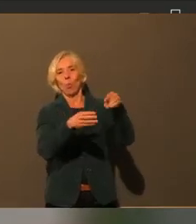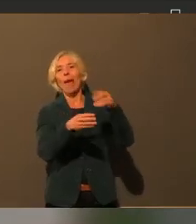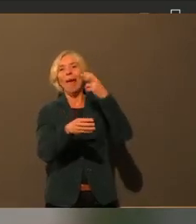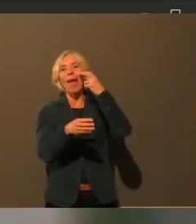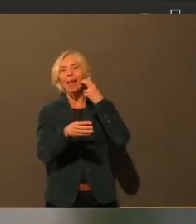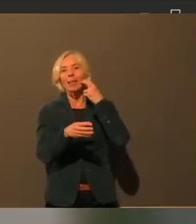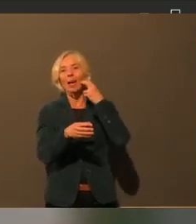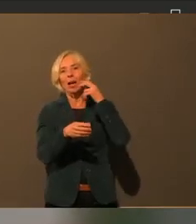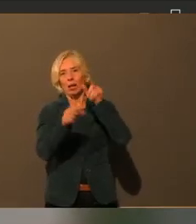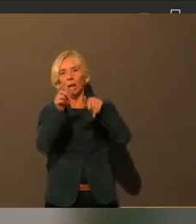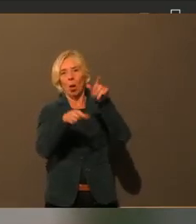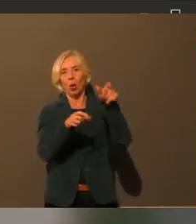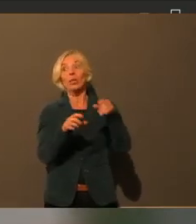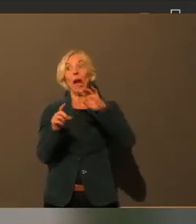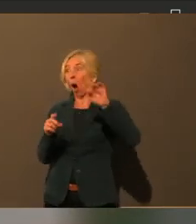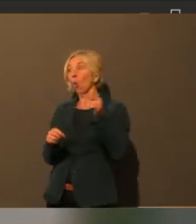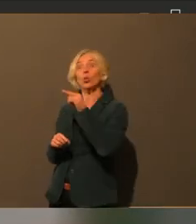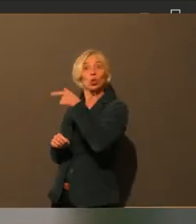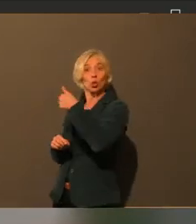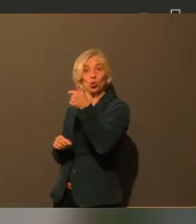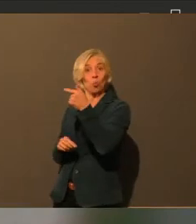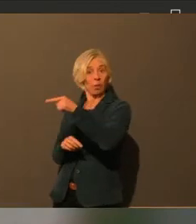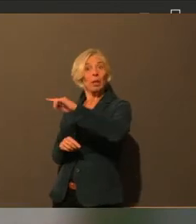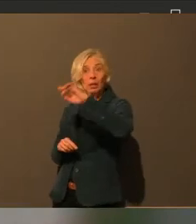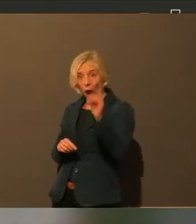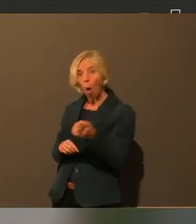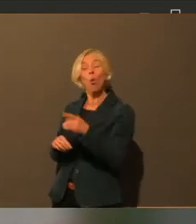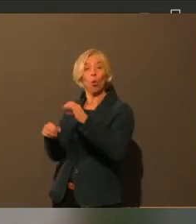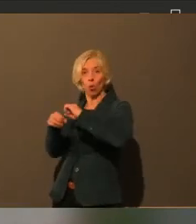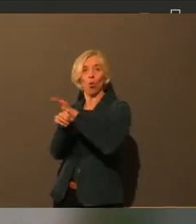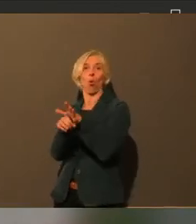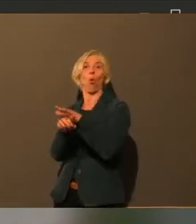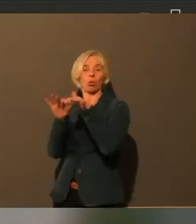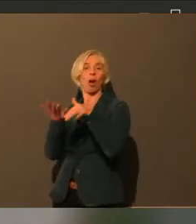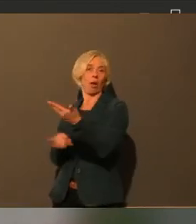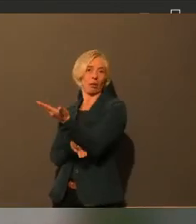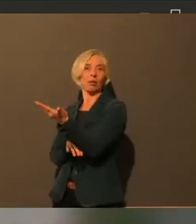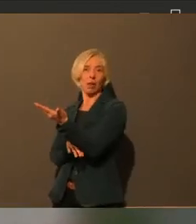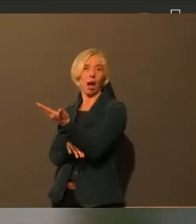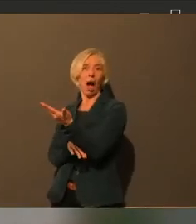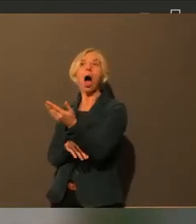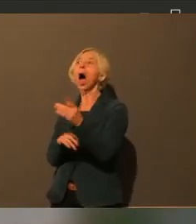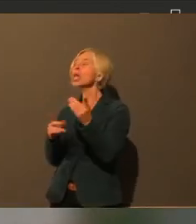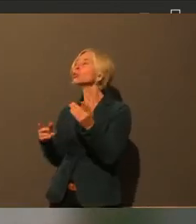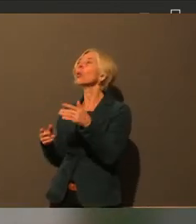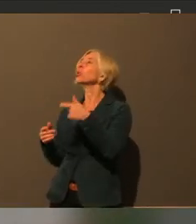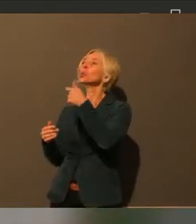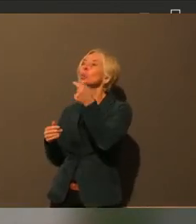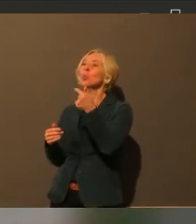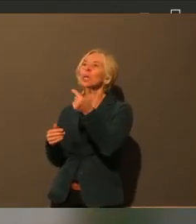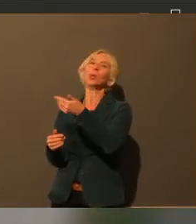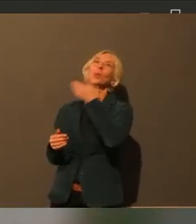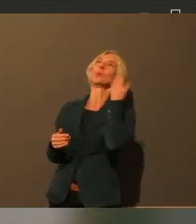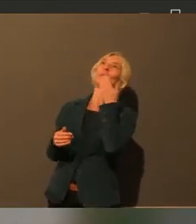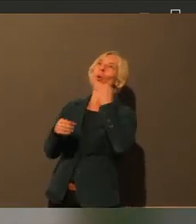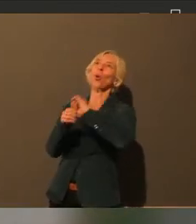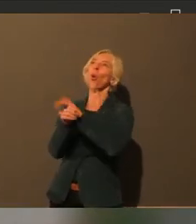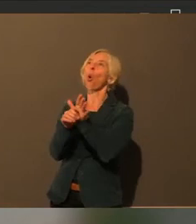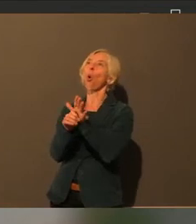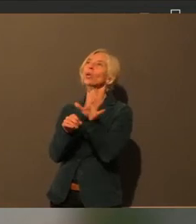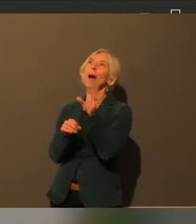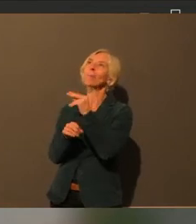im Übrigen natürlich Corona vorhanden ist und es jetzt nicht so ist, dass da die Stadt mit gar keinen Fällen auch irgendwie aus der